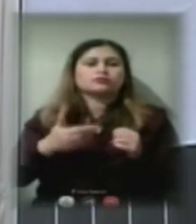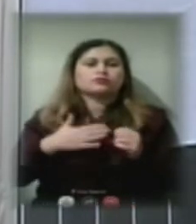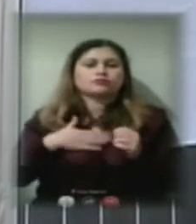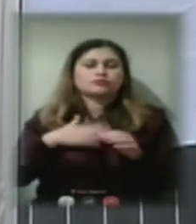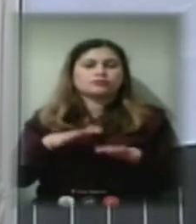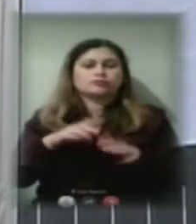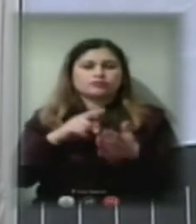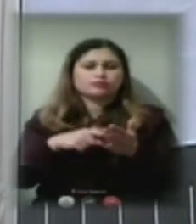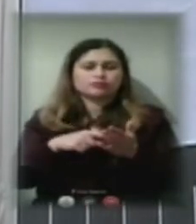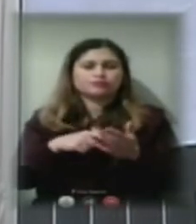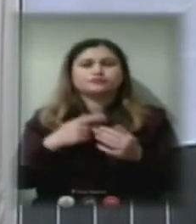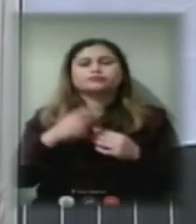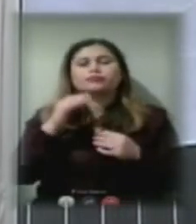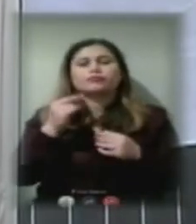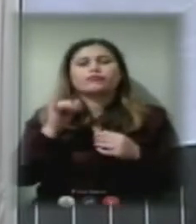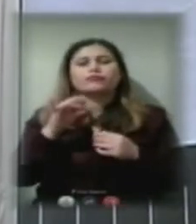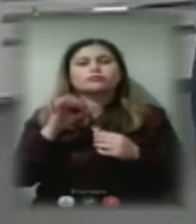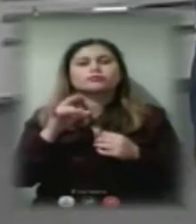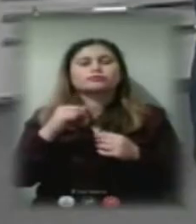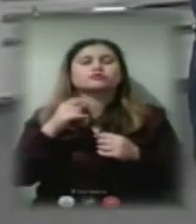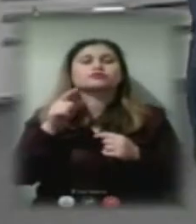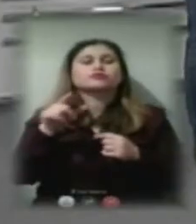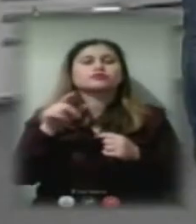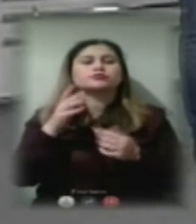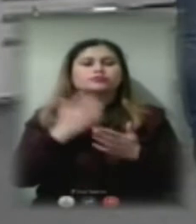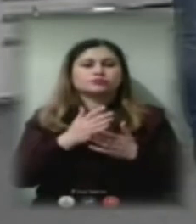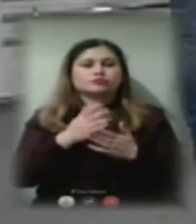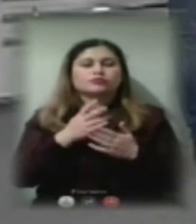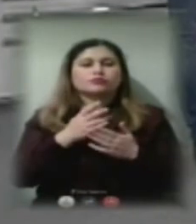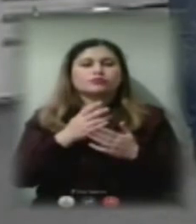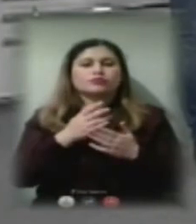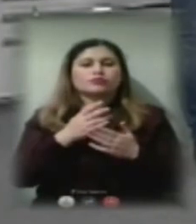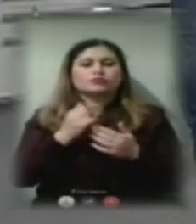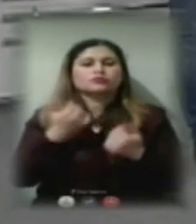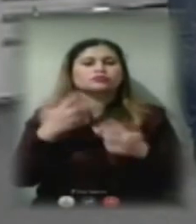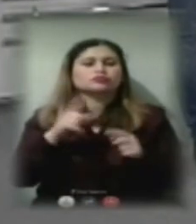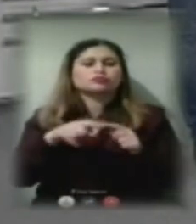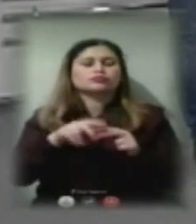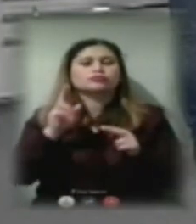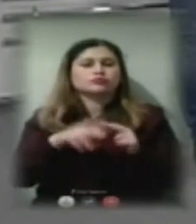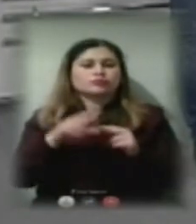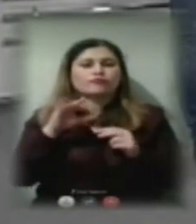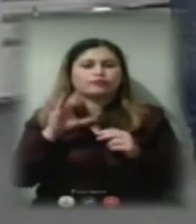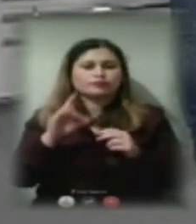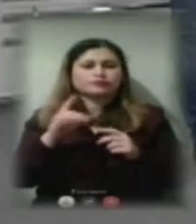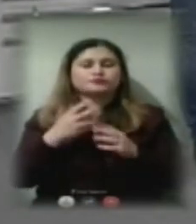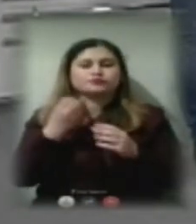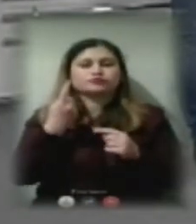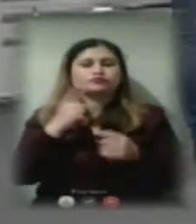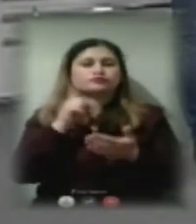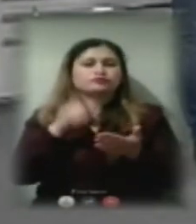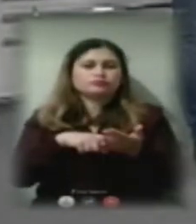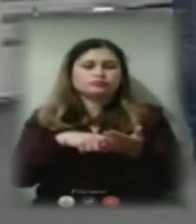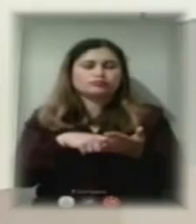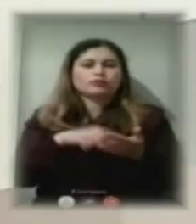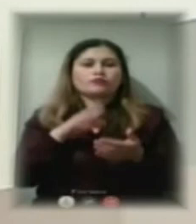Володимировичу, ми маємо вже виходити на завершення нашого ефіру, але ще є запитання, будь ласка, від Віктора.